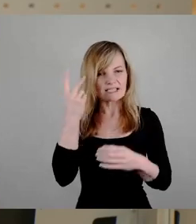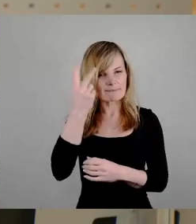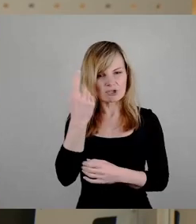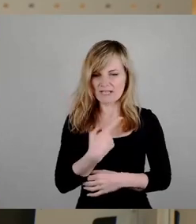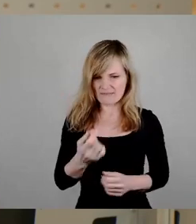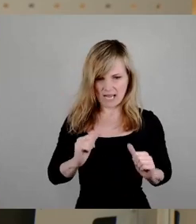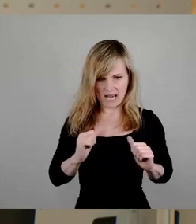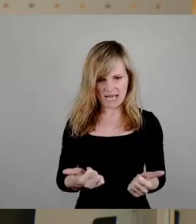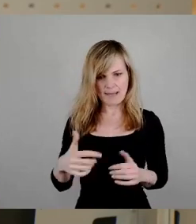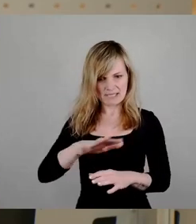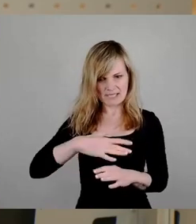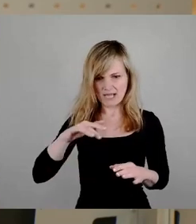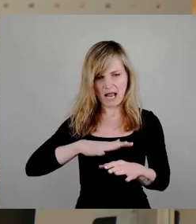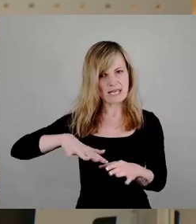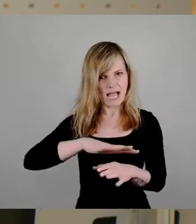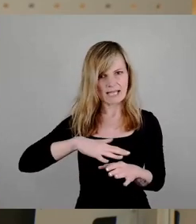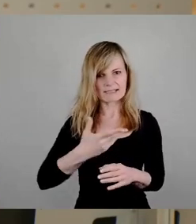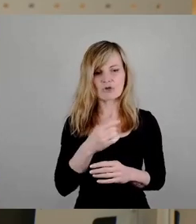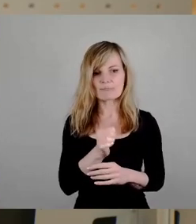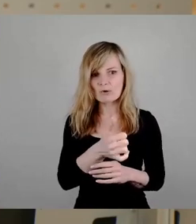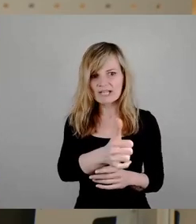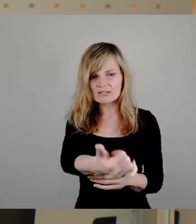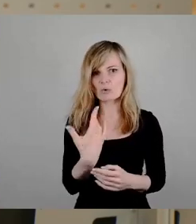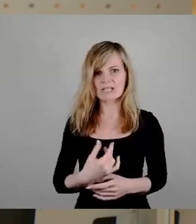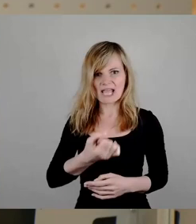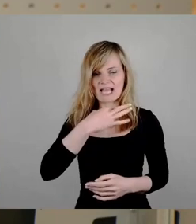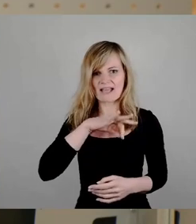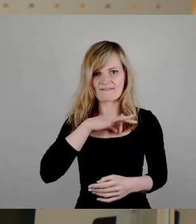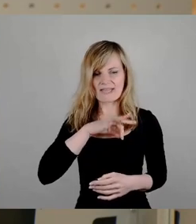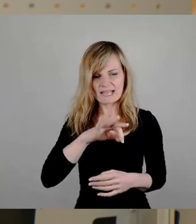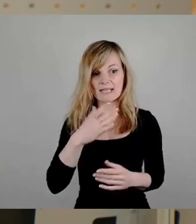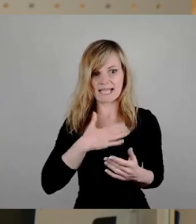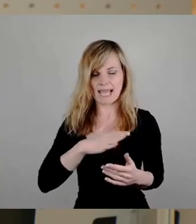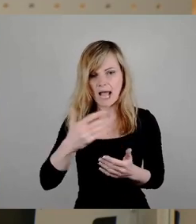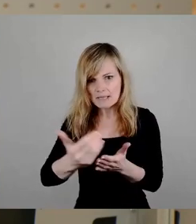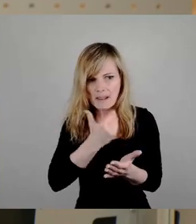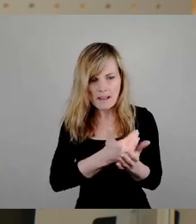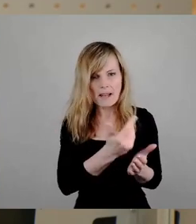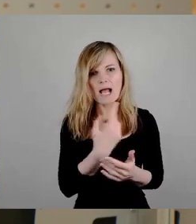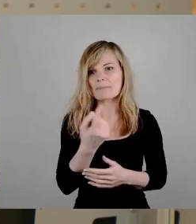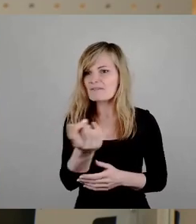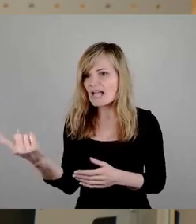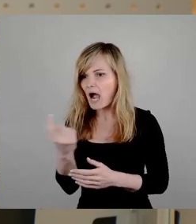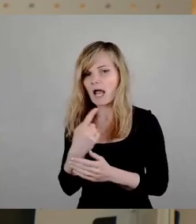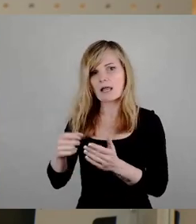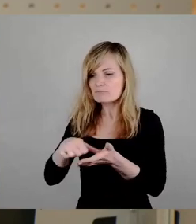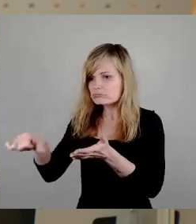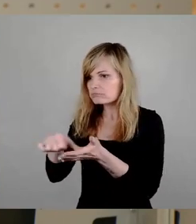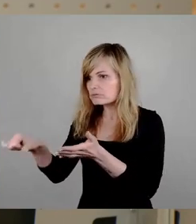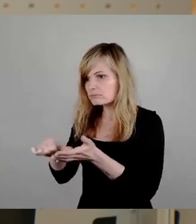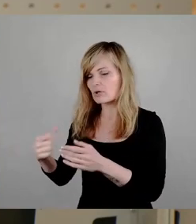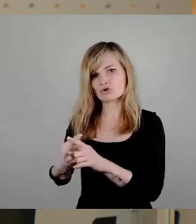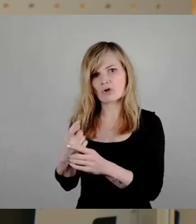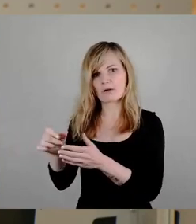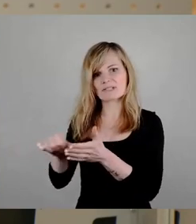Spekulations und Gewinne sehr gerne durchlässt, aber uns alle besteuert. Ich bin jetzt gleich fertig und deswegen sollten wir die